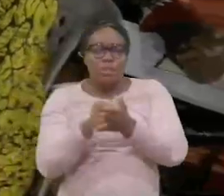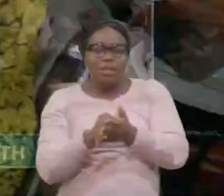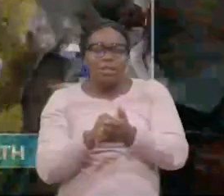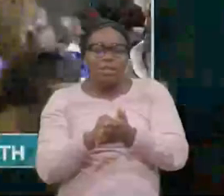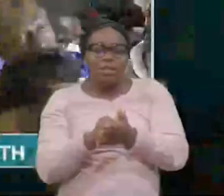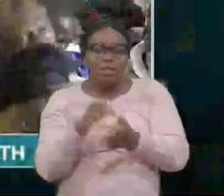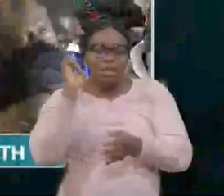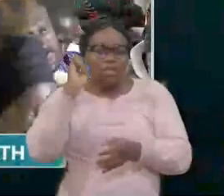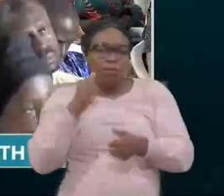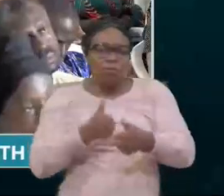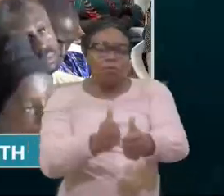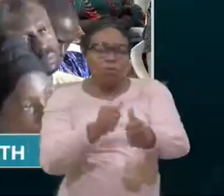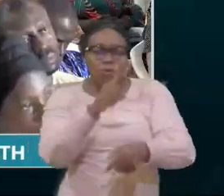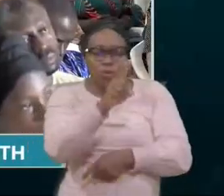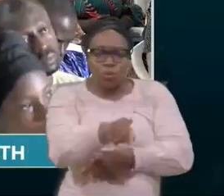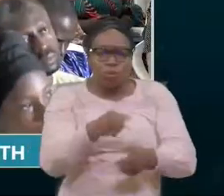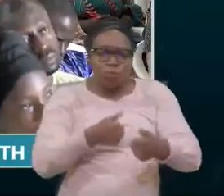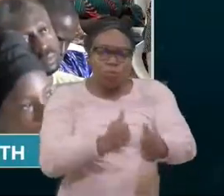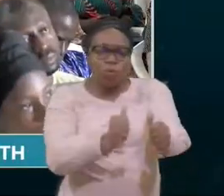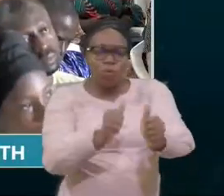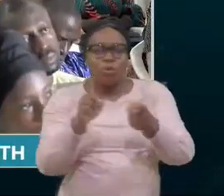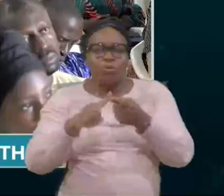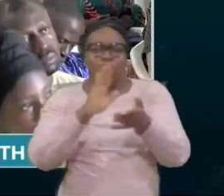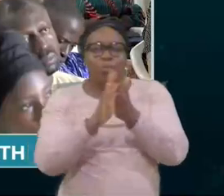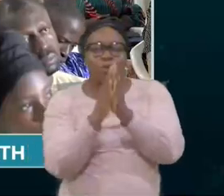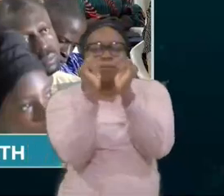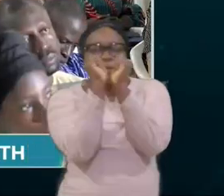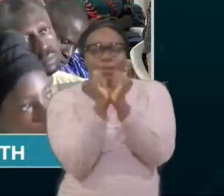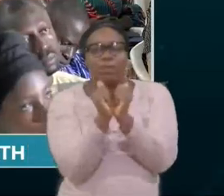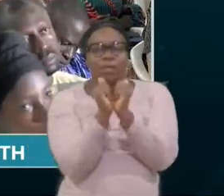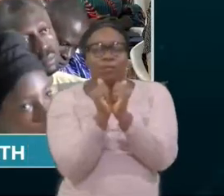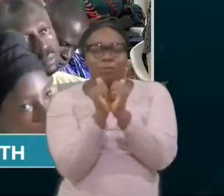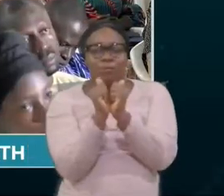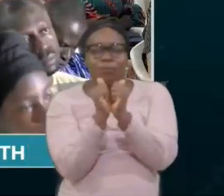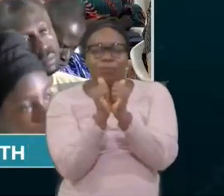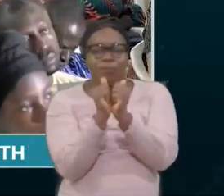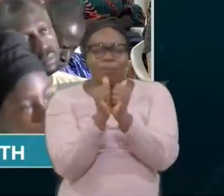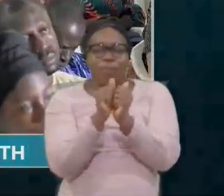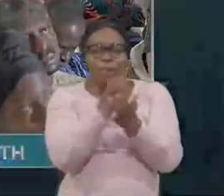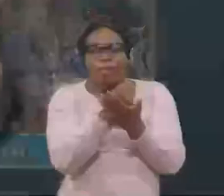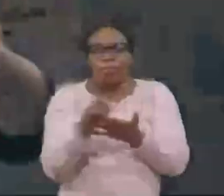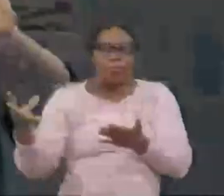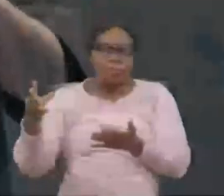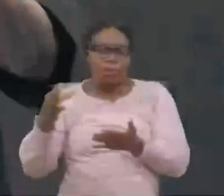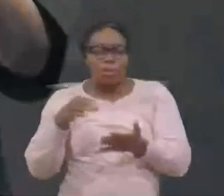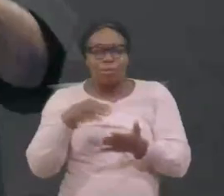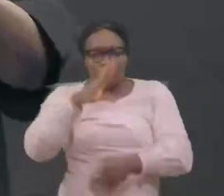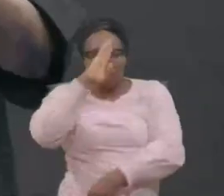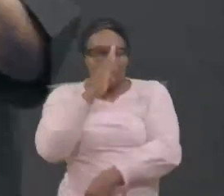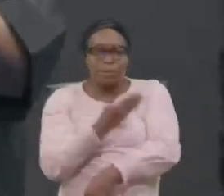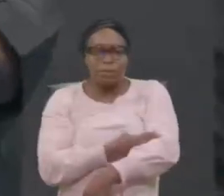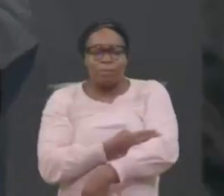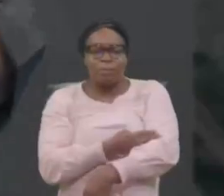tu as emprunté, Pour devenir esclave, Fille esclave prodigue. Ce même chemin,